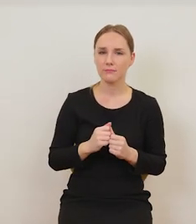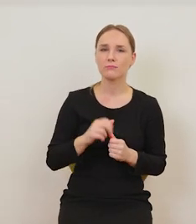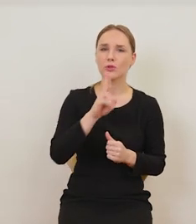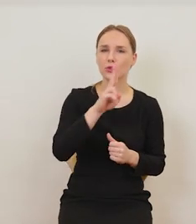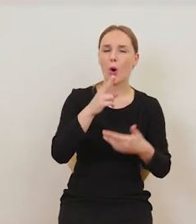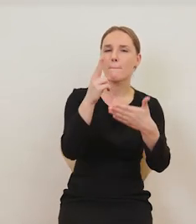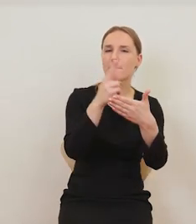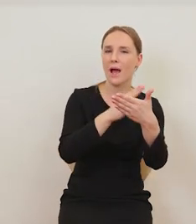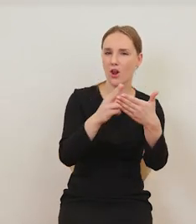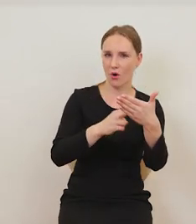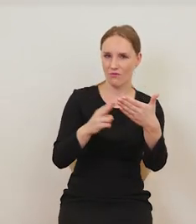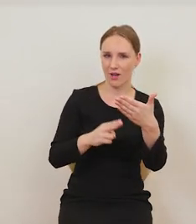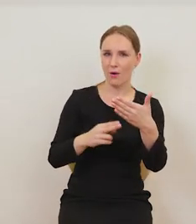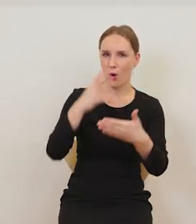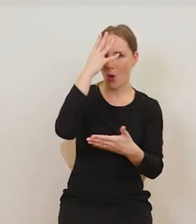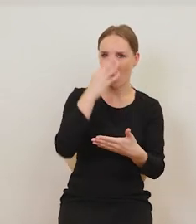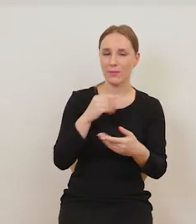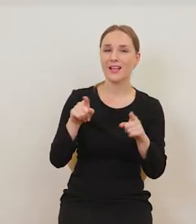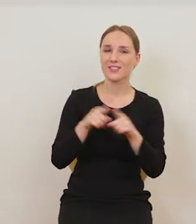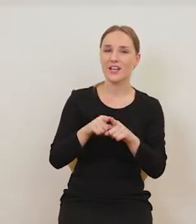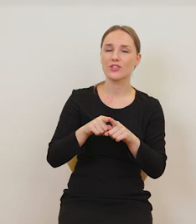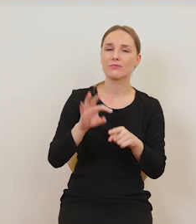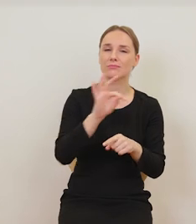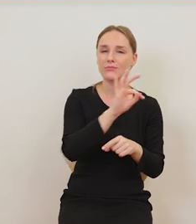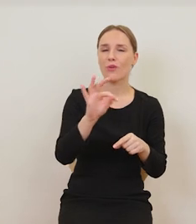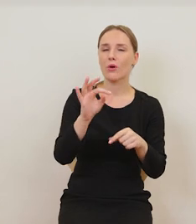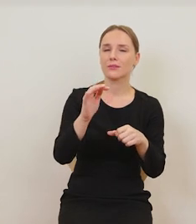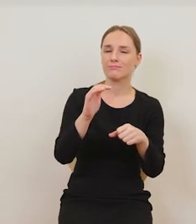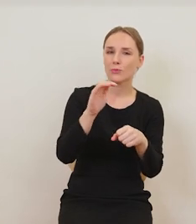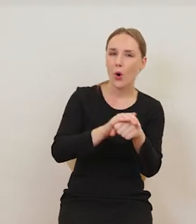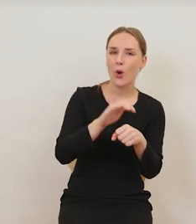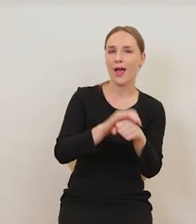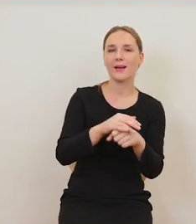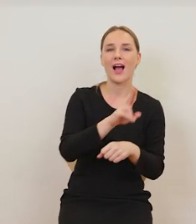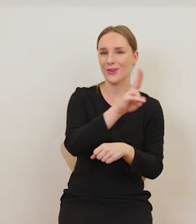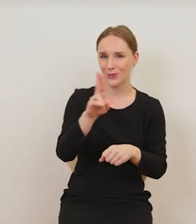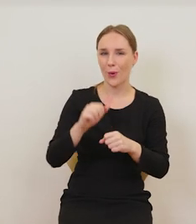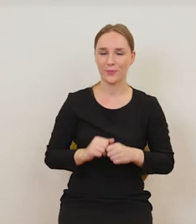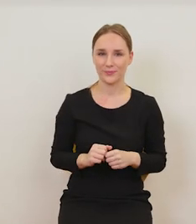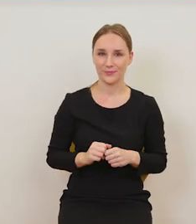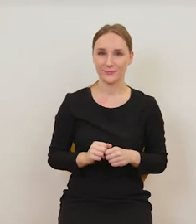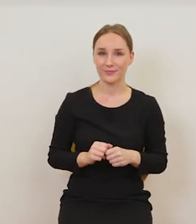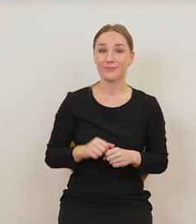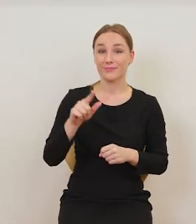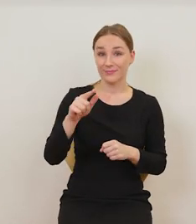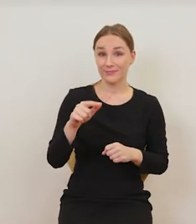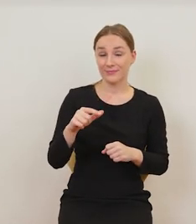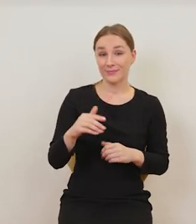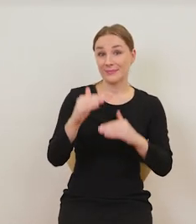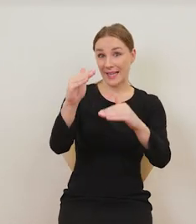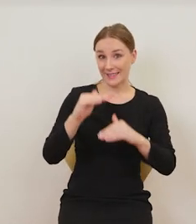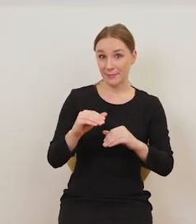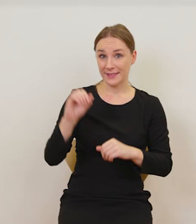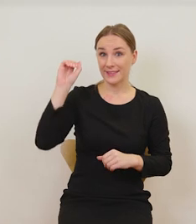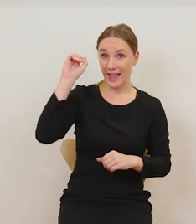malował ten obraz i kim byli koledzy czy przyjaciele Paola Veronese. I tutaj mamy opis na następnym